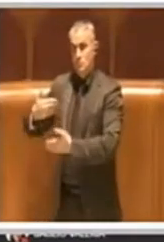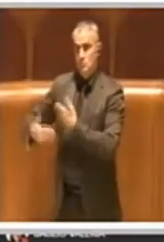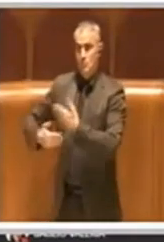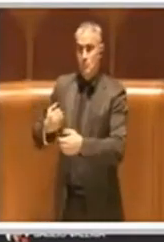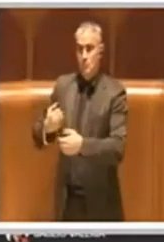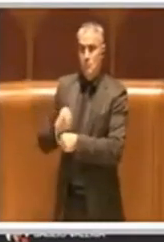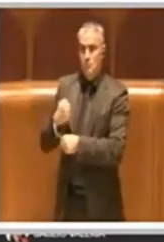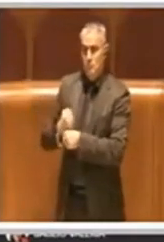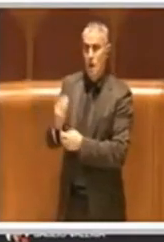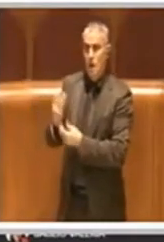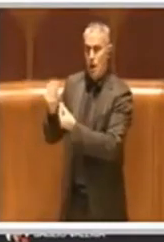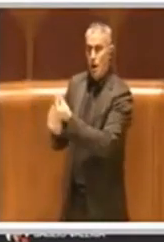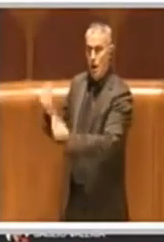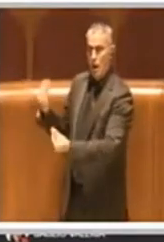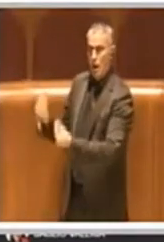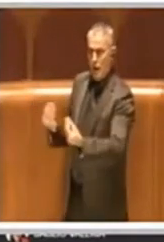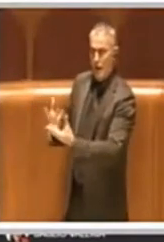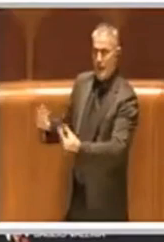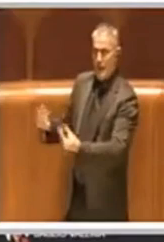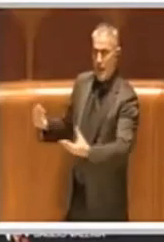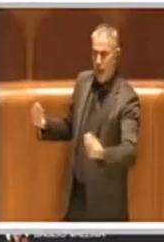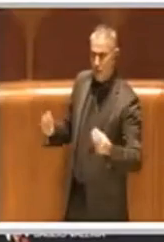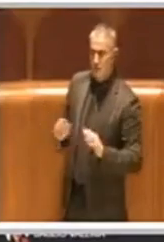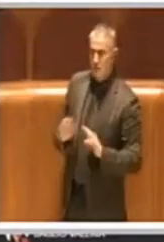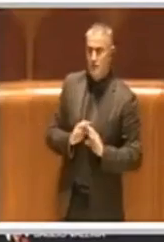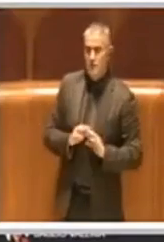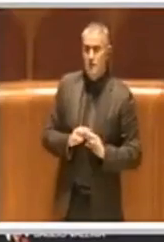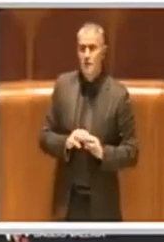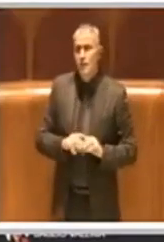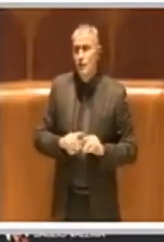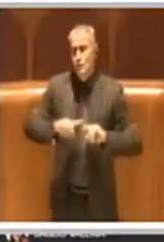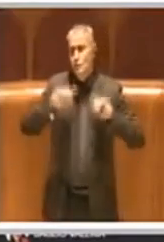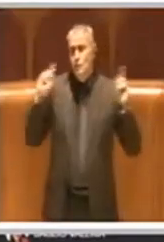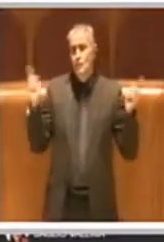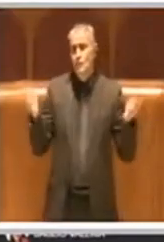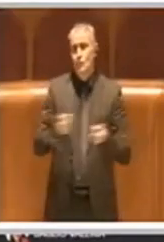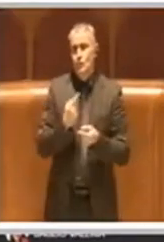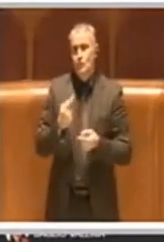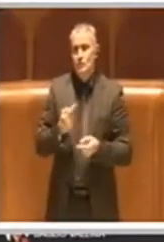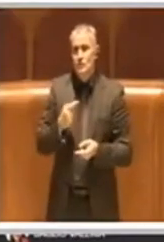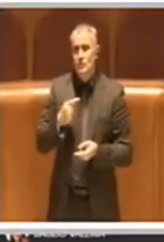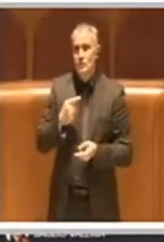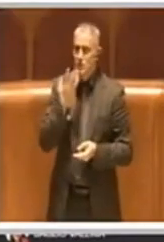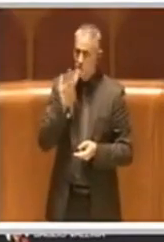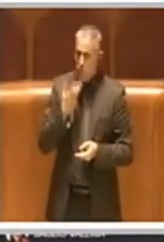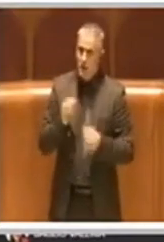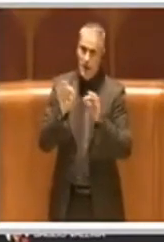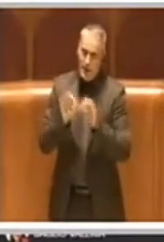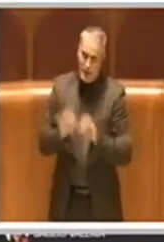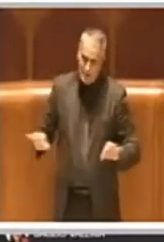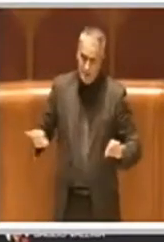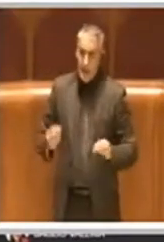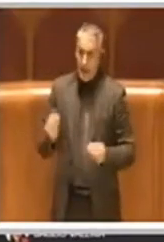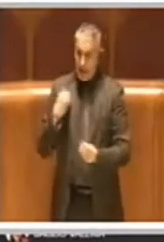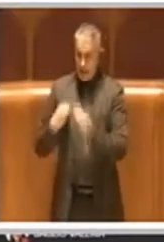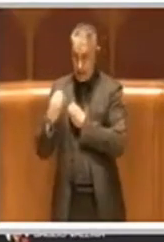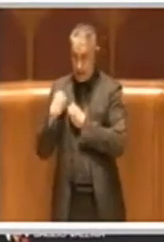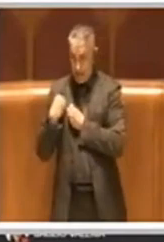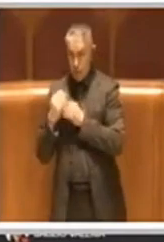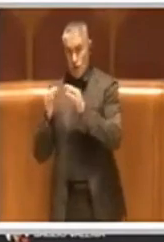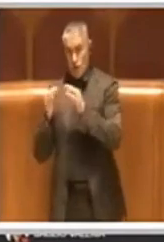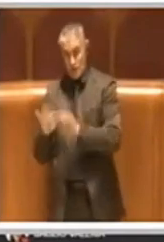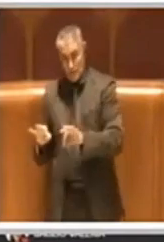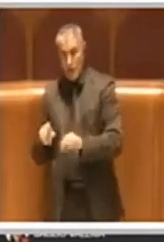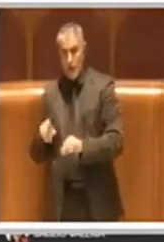protagonisti e ripeto ecco parliamo tutti abbiamo chiesto maggior rispetto io direi che dovremmo anche rispettare chi